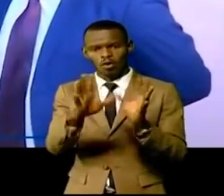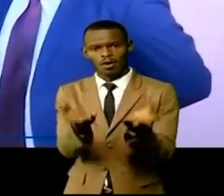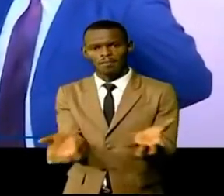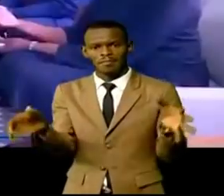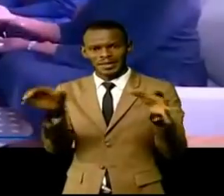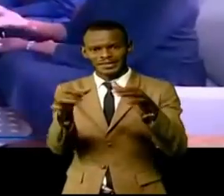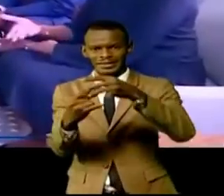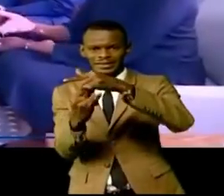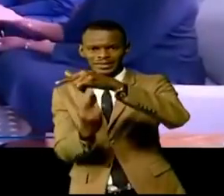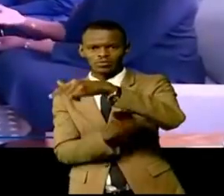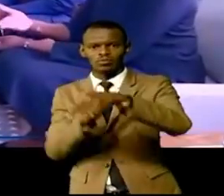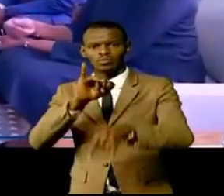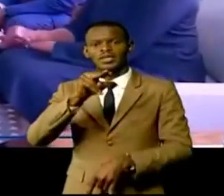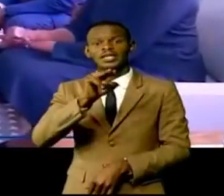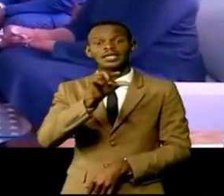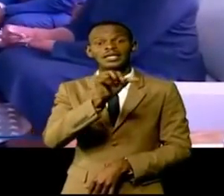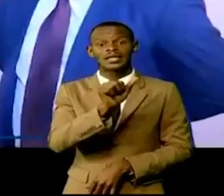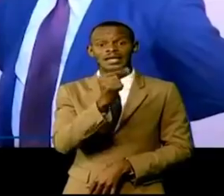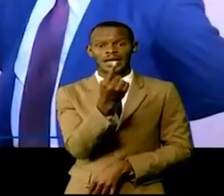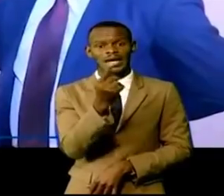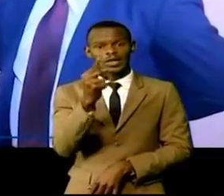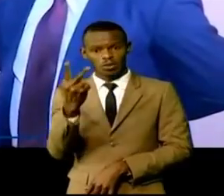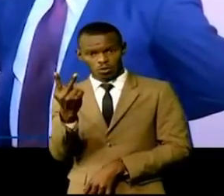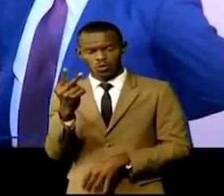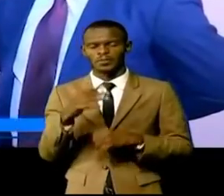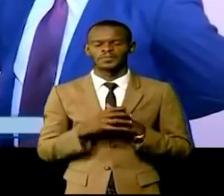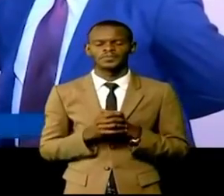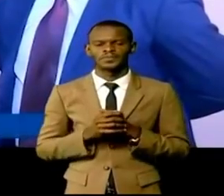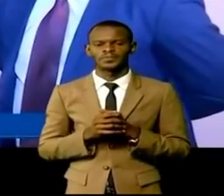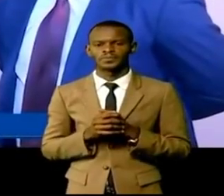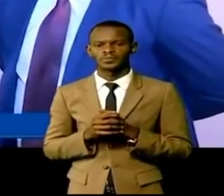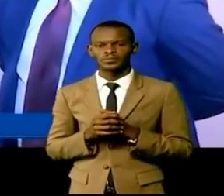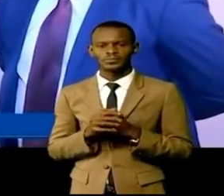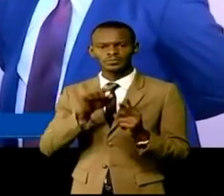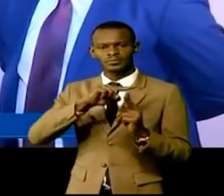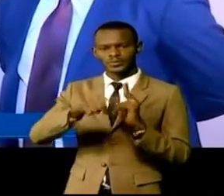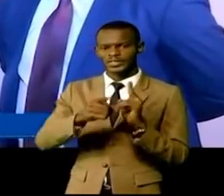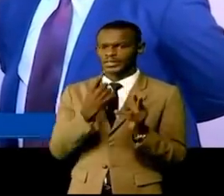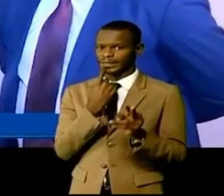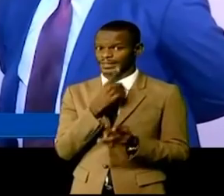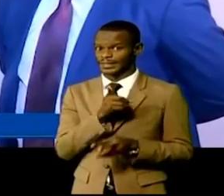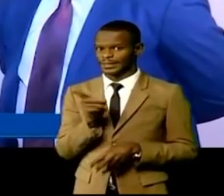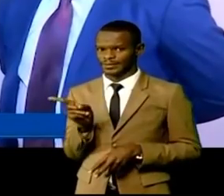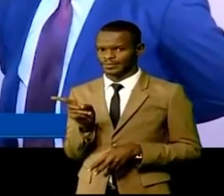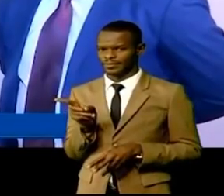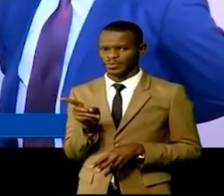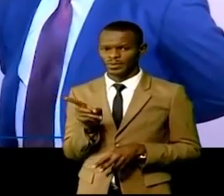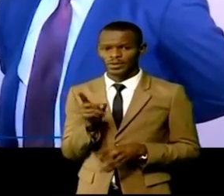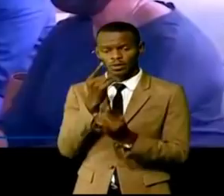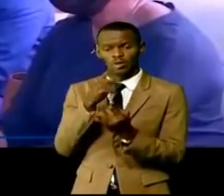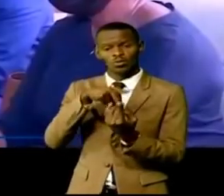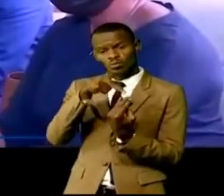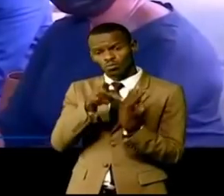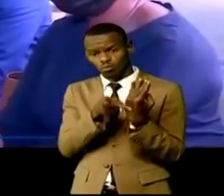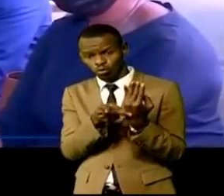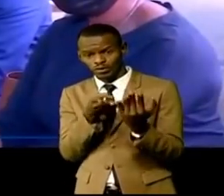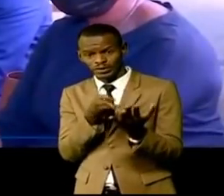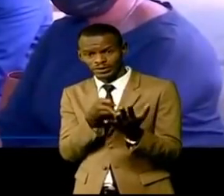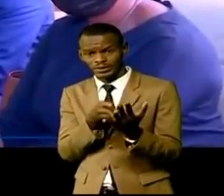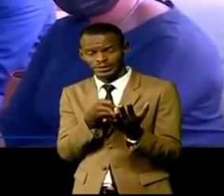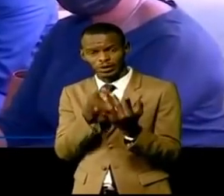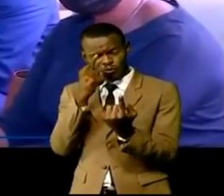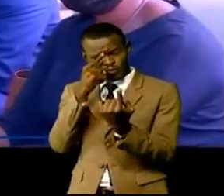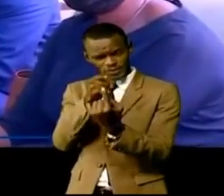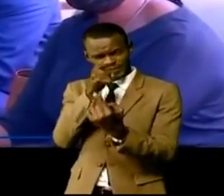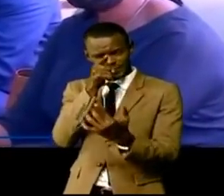réhabiliter les infrastructures de transport de l'énergie sur plus ou moins 2000 km entre Inga et Écoloisie